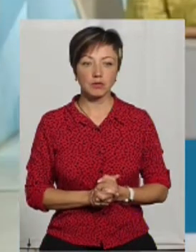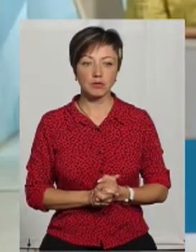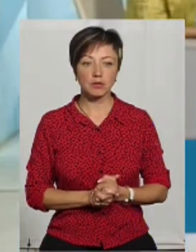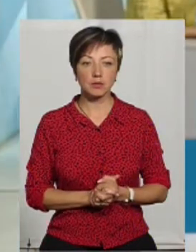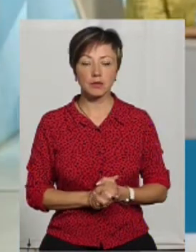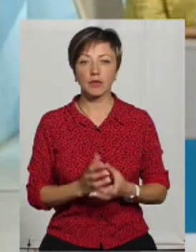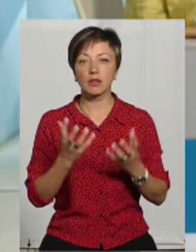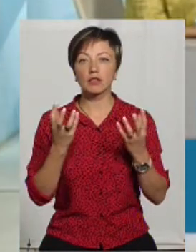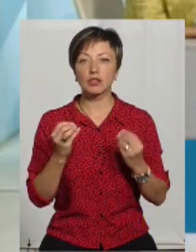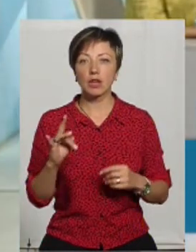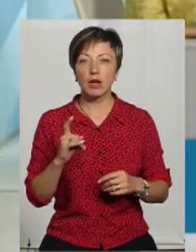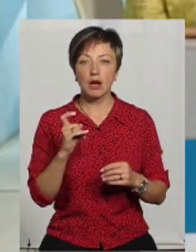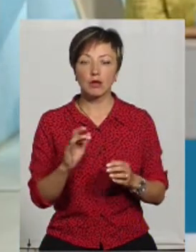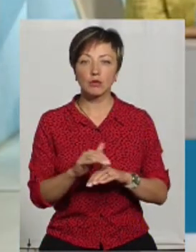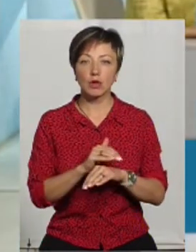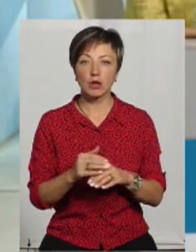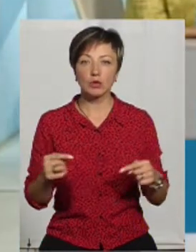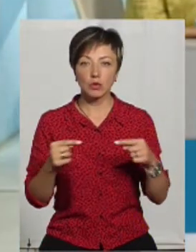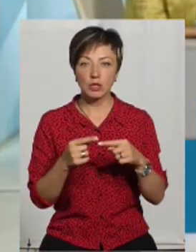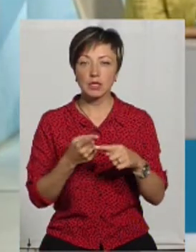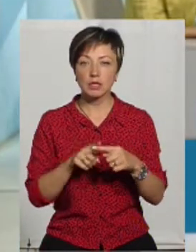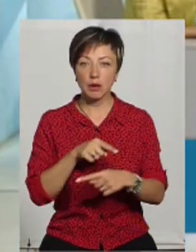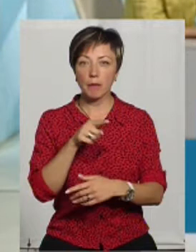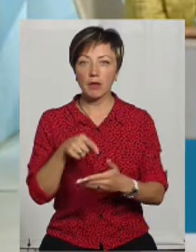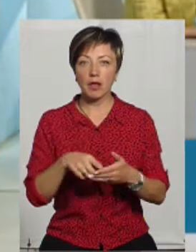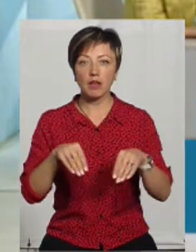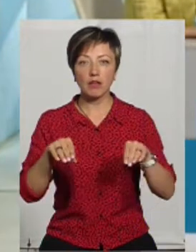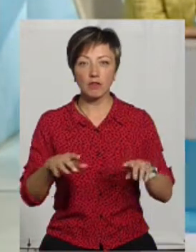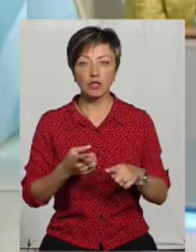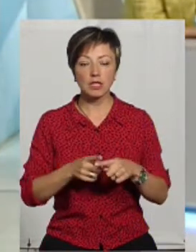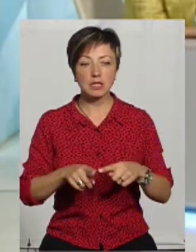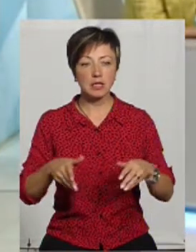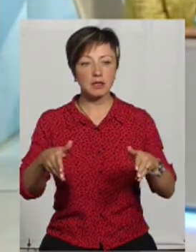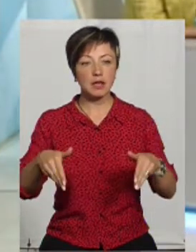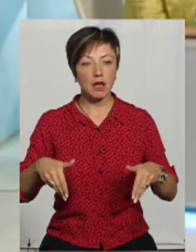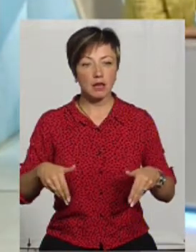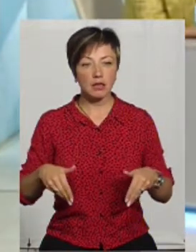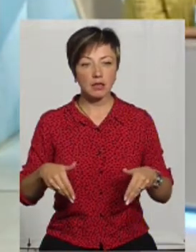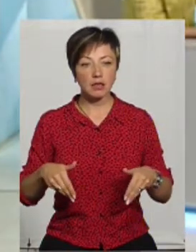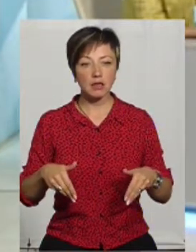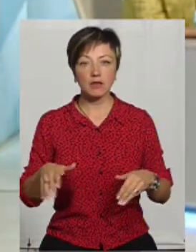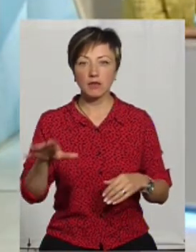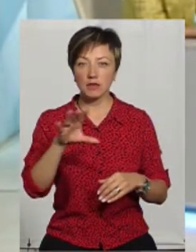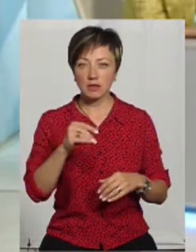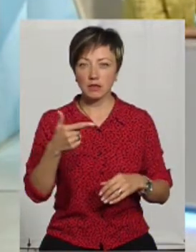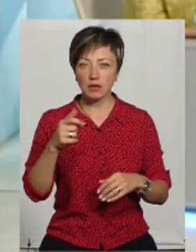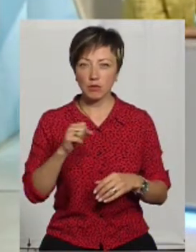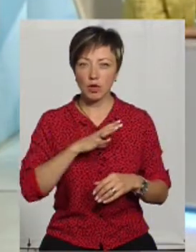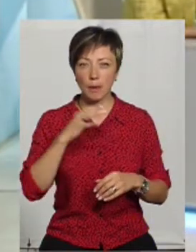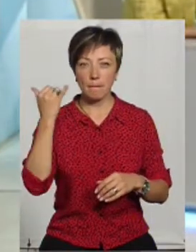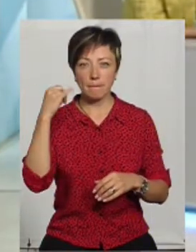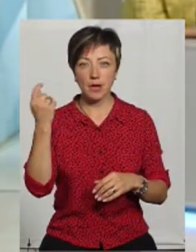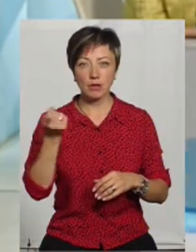А, ще раз, будь ласка, уточніть. Тобто, це питання вирішилося і ця ділянка, це йдеться про всі ті гектари, які були